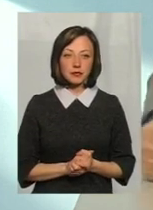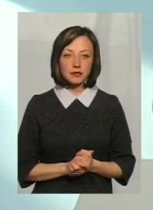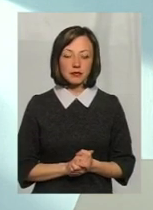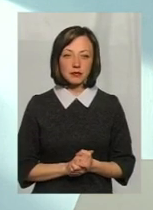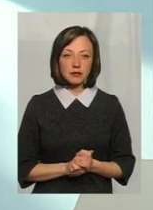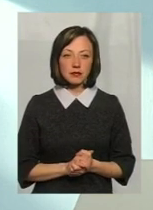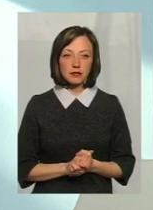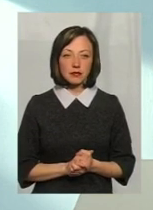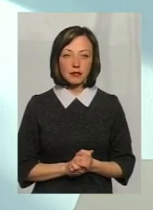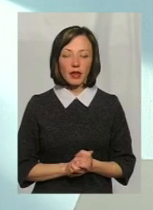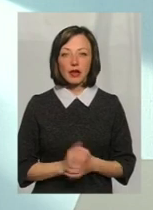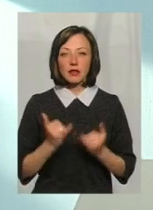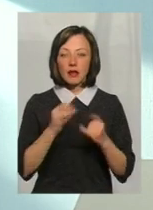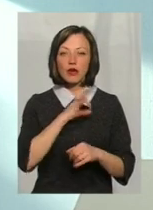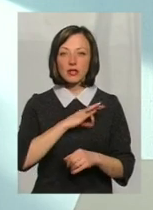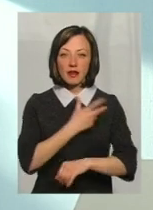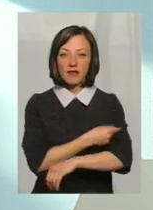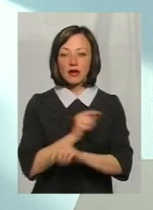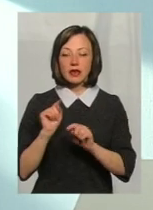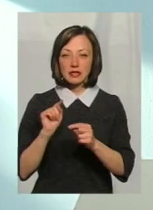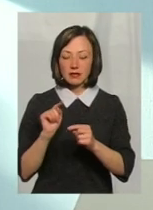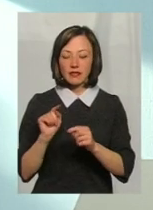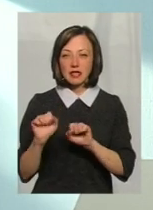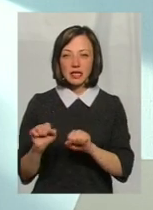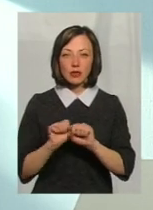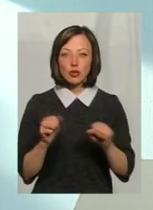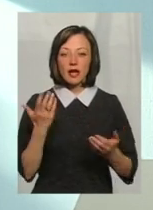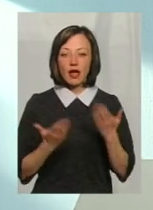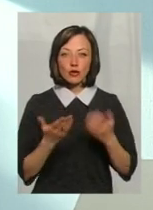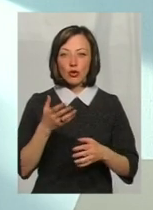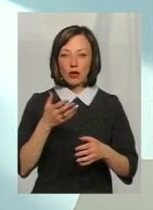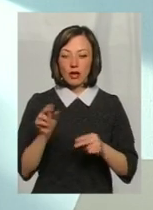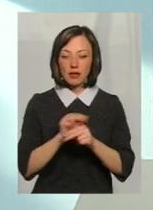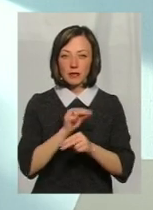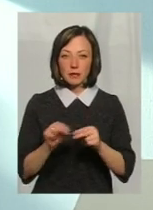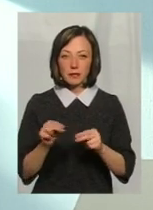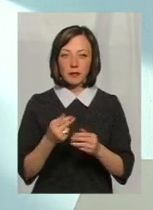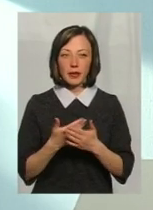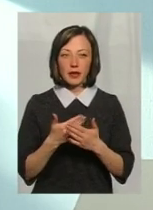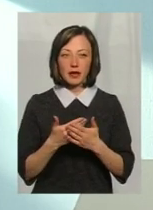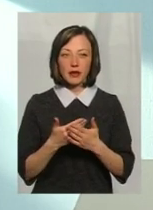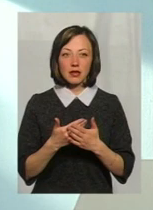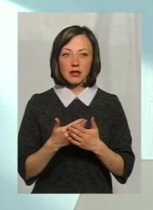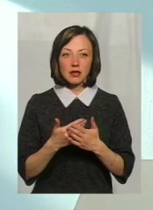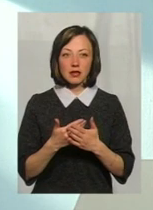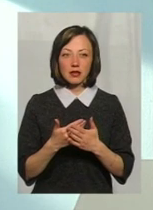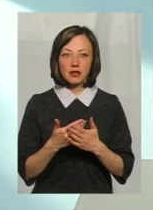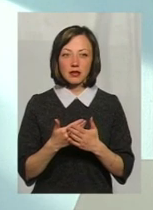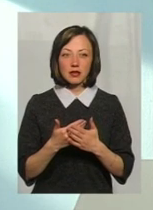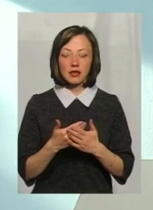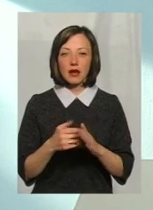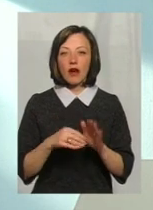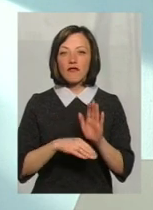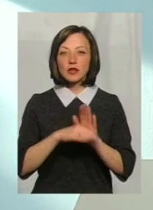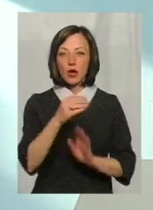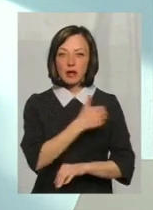використання вакцини. Один із протипоказів – висока температура до 38 і більше. Це другий